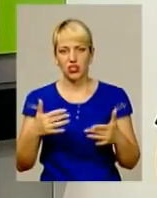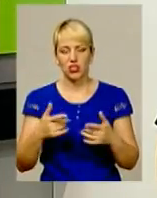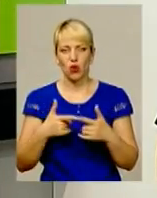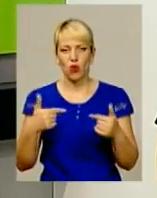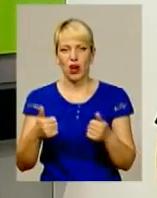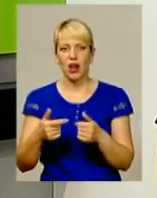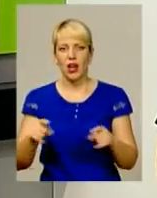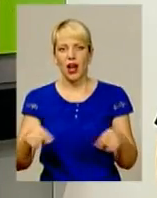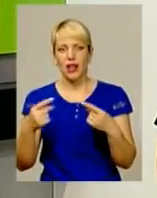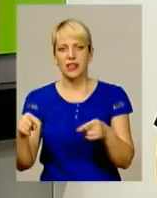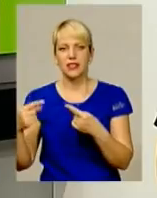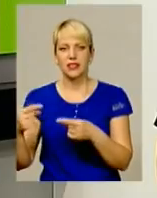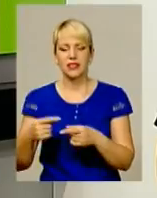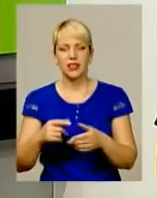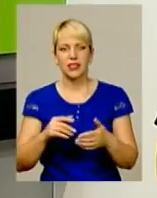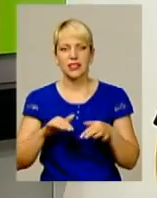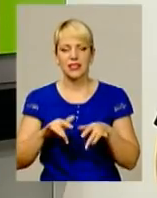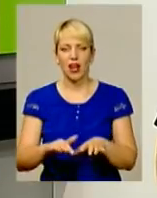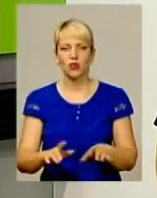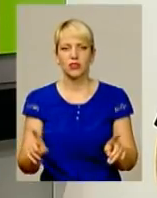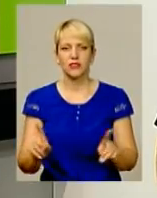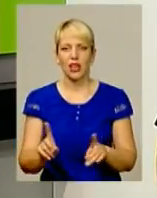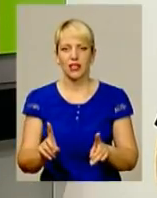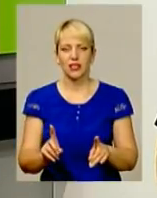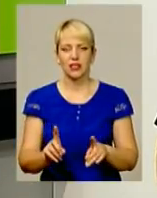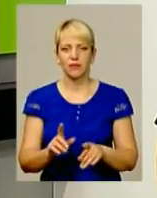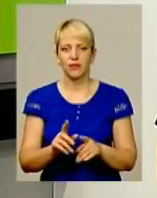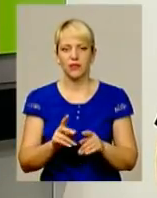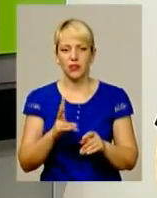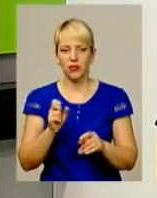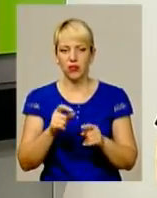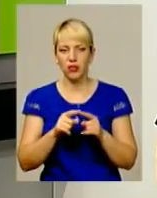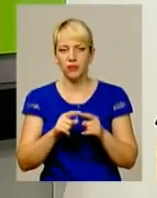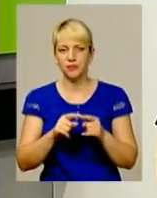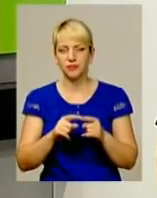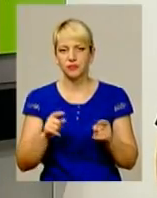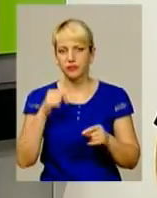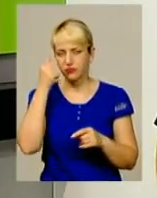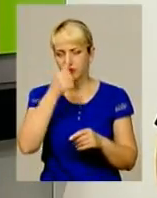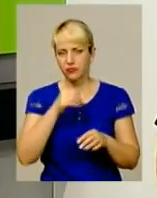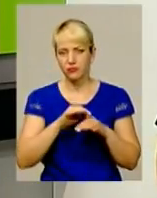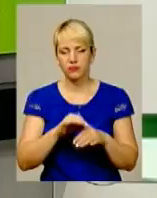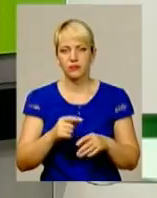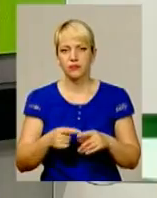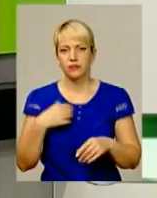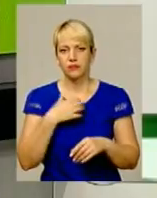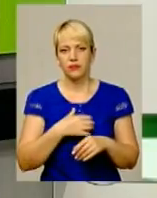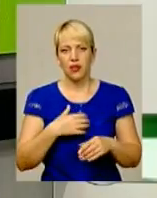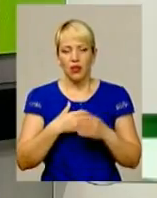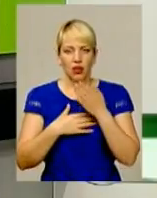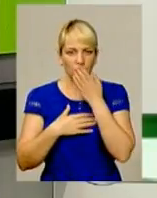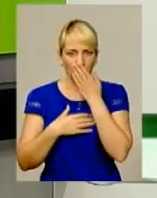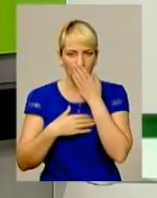організаційних і практичних заходів, які ми на протязі року проводили. Крім того, основним гаслом